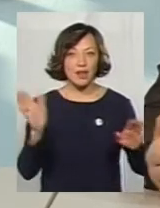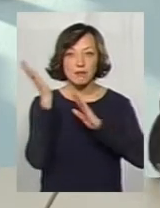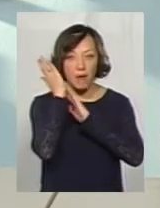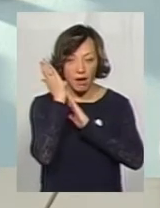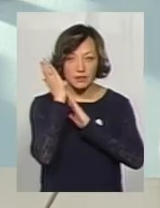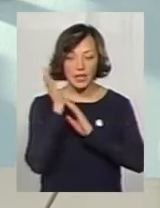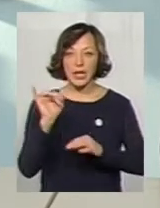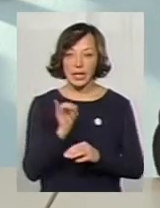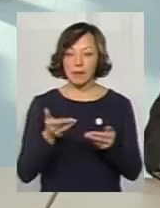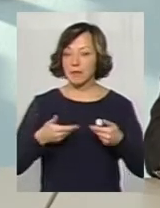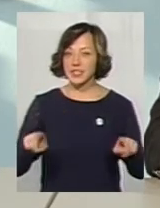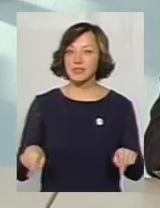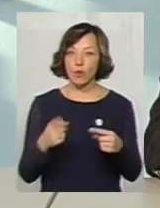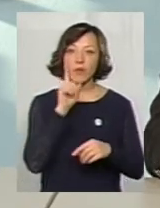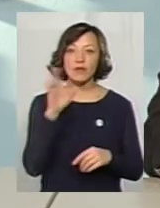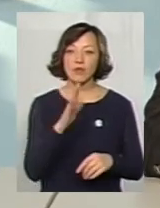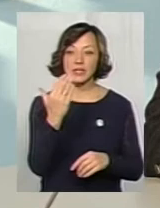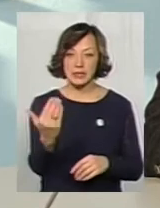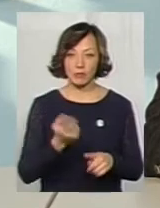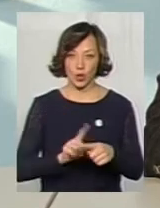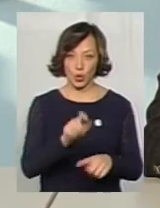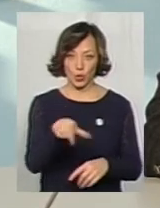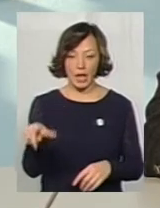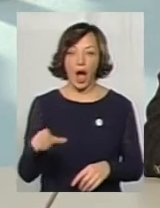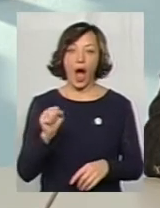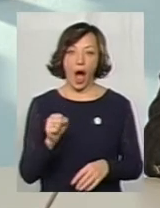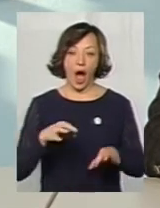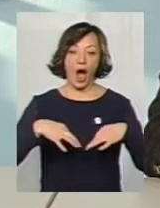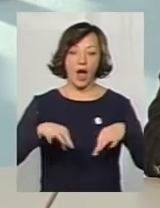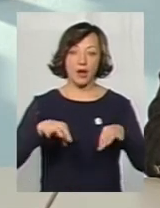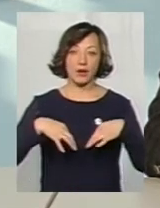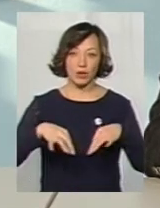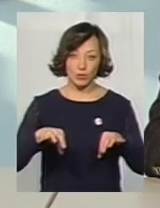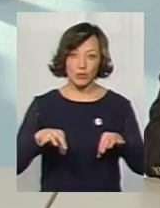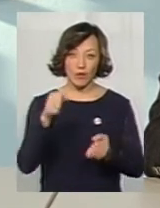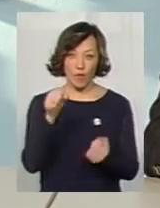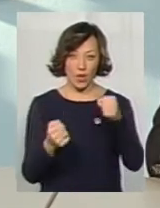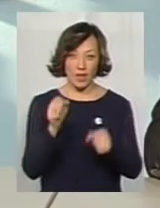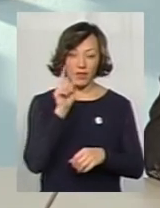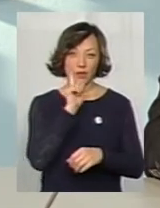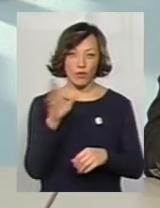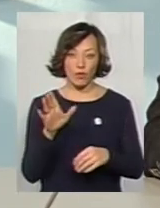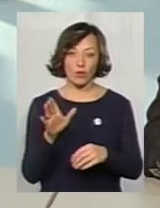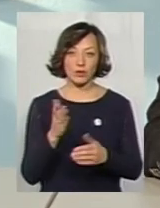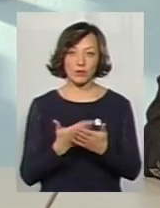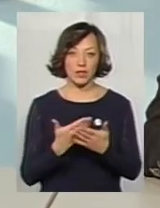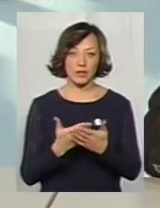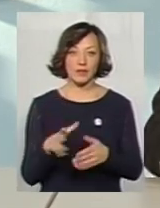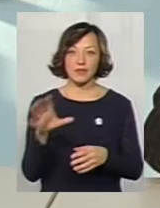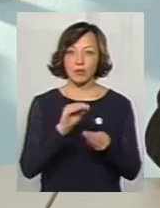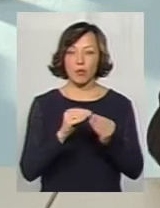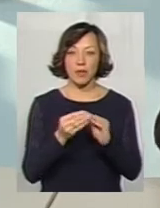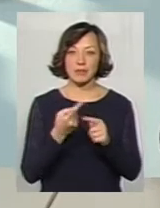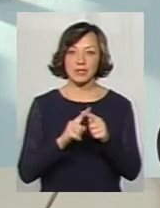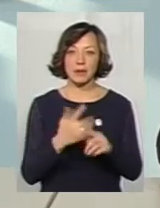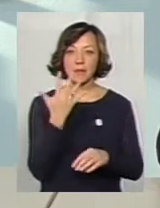І ми створюємо для них дискомфорт. Дискомфорт для автомобіліста під час ремонту. Ну, скажімо, при всіх проблемах